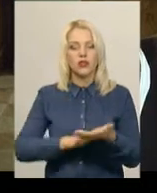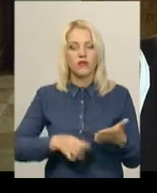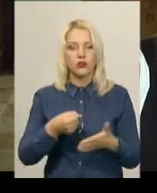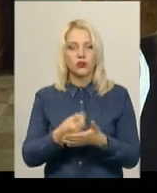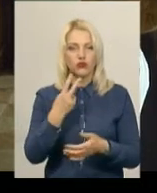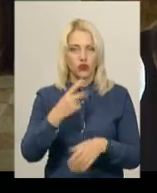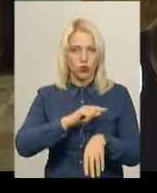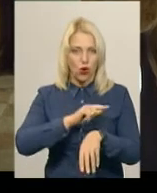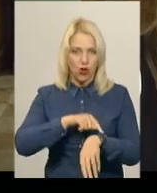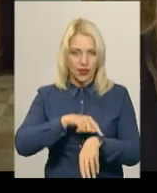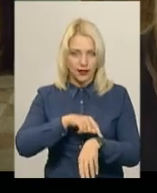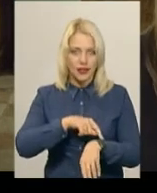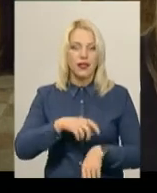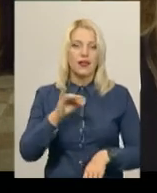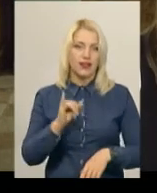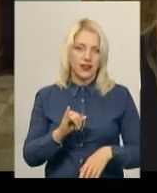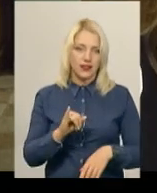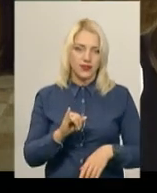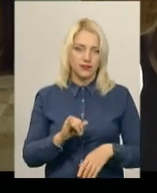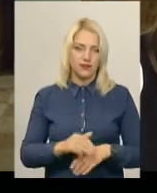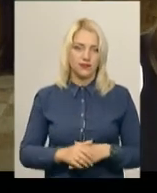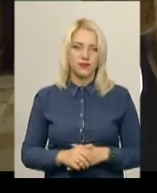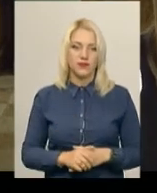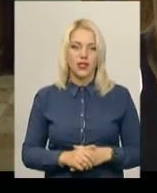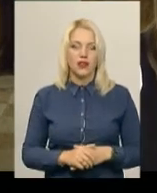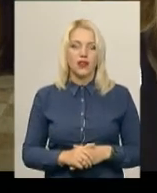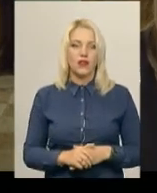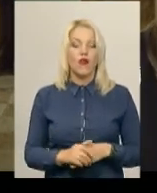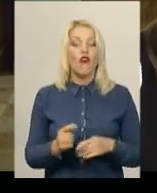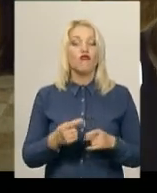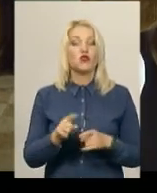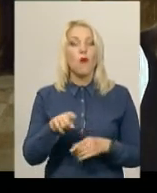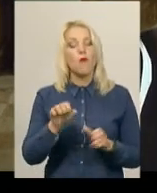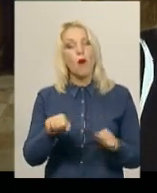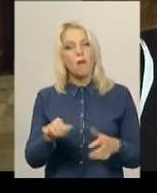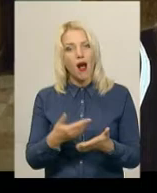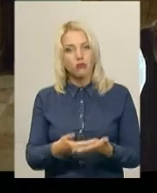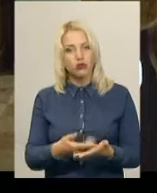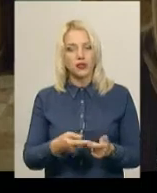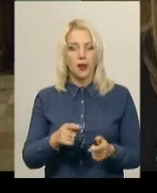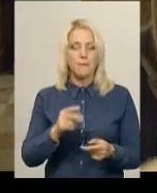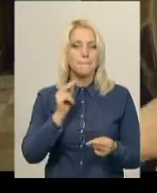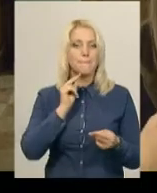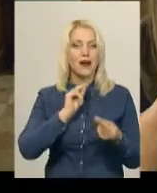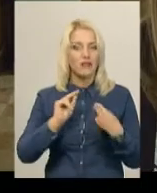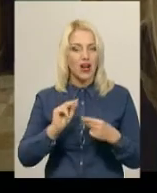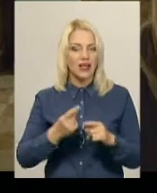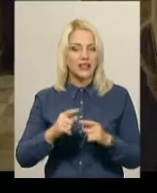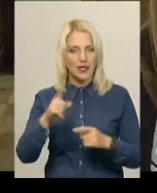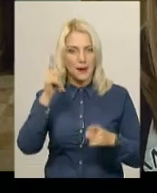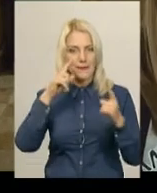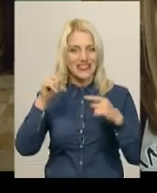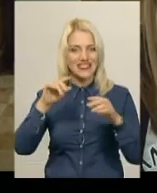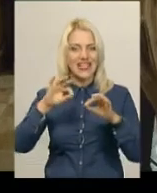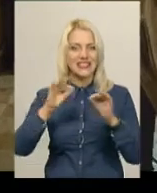двох годин. І в цьому, мабуть, і перевага таких творів мистецьких, що кожен може для себе